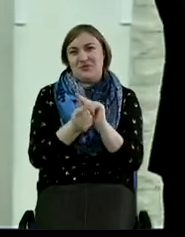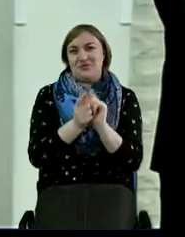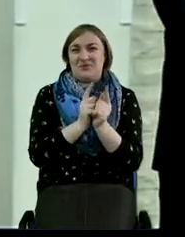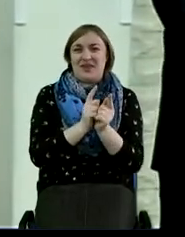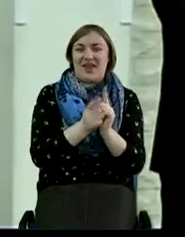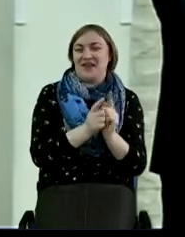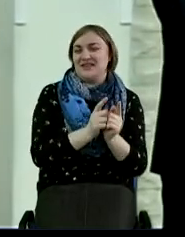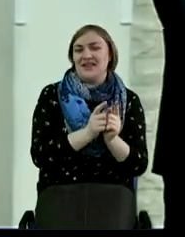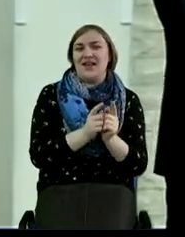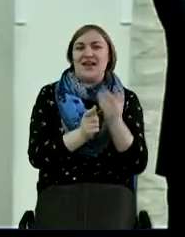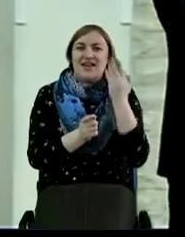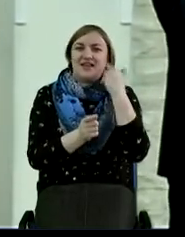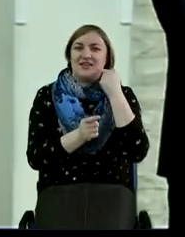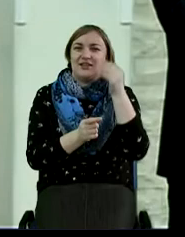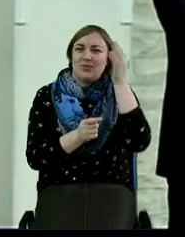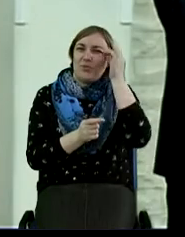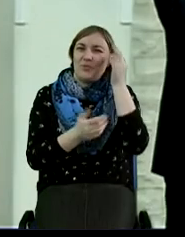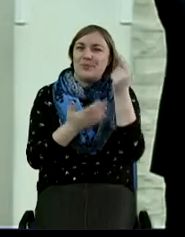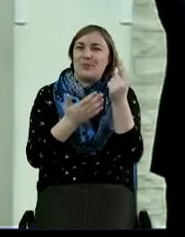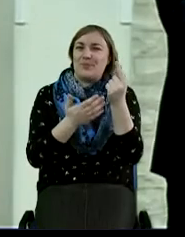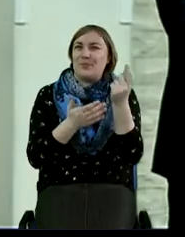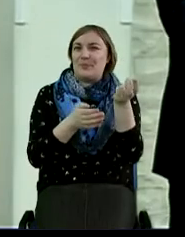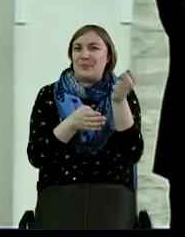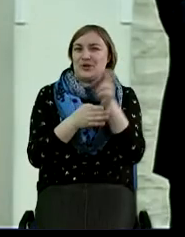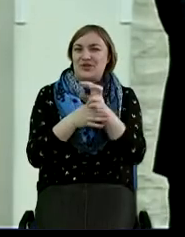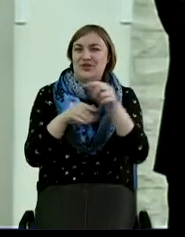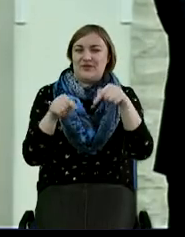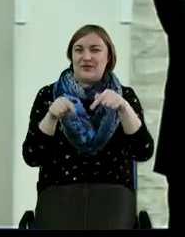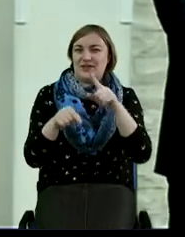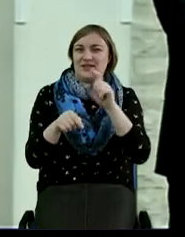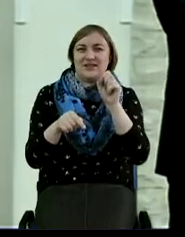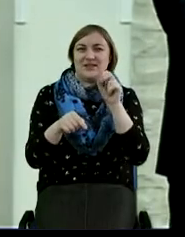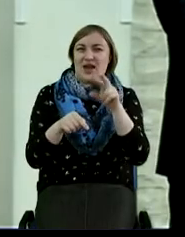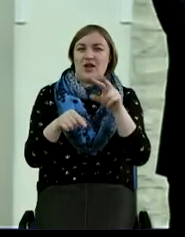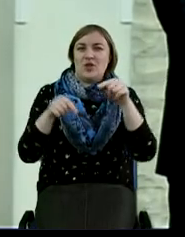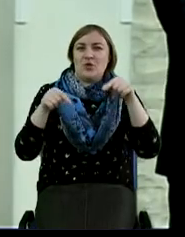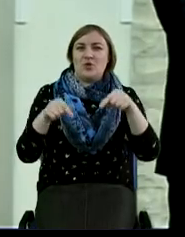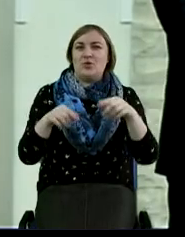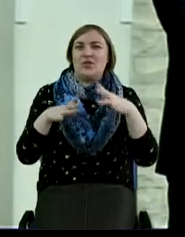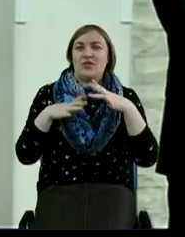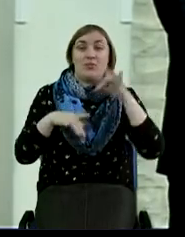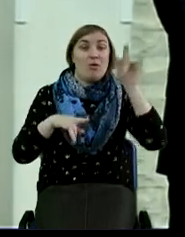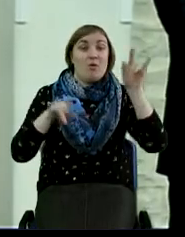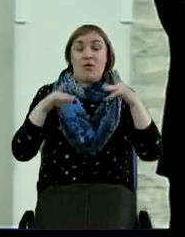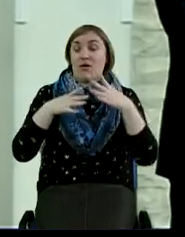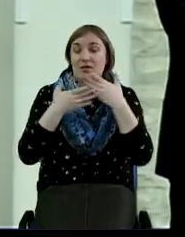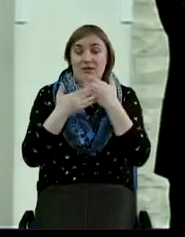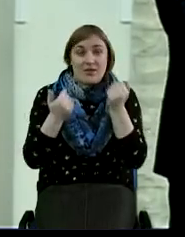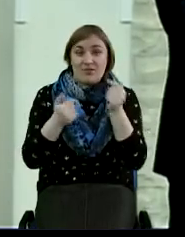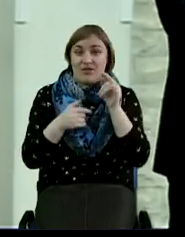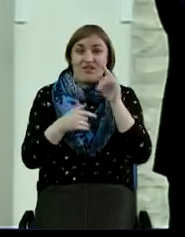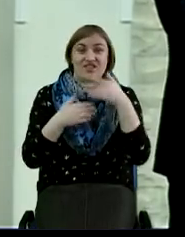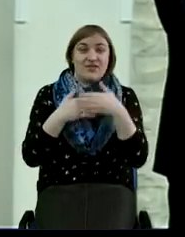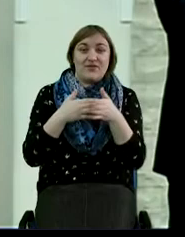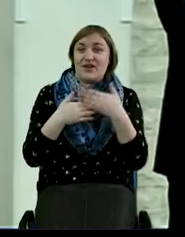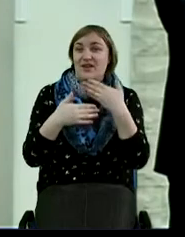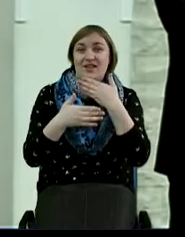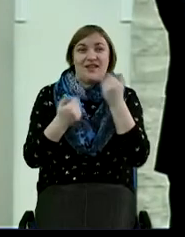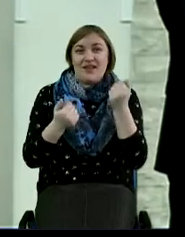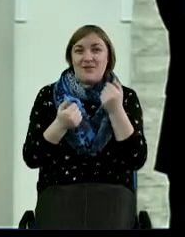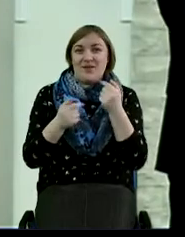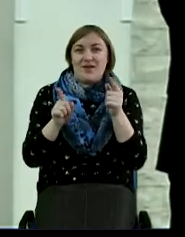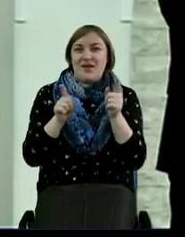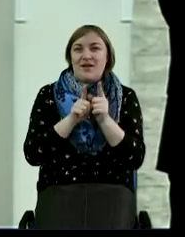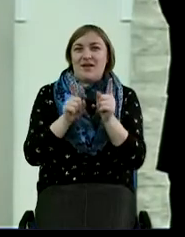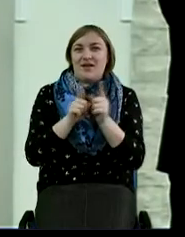Когда-то, помню, пришли мы в этот зал, если помнится, было здесь ни окон не было, ни дверей. И прямо